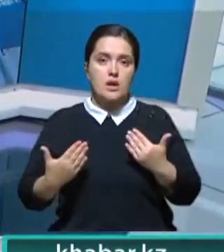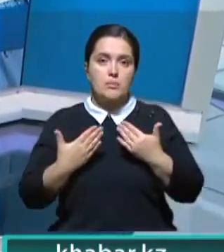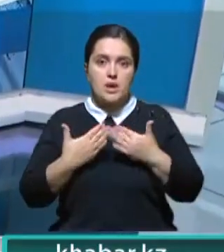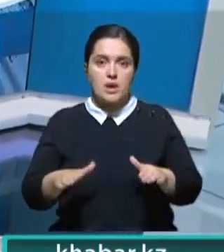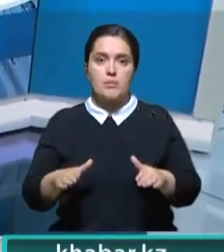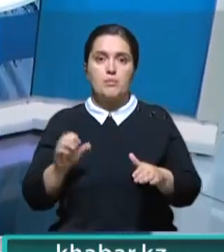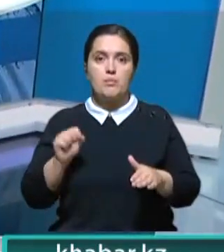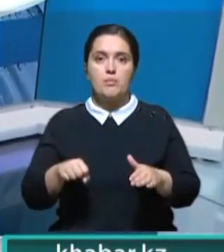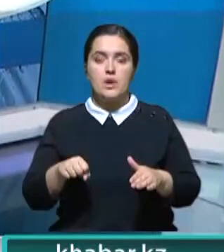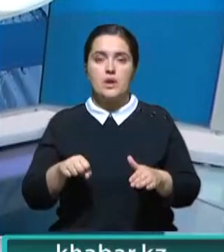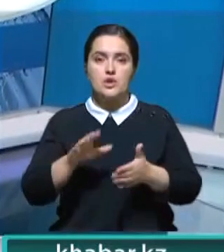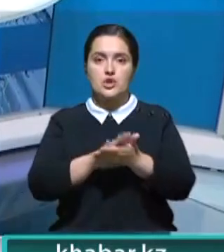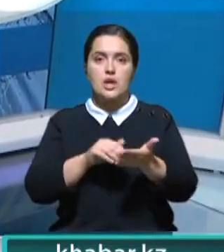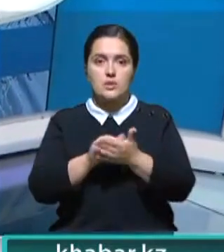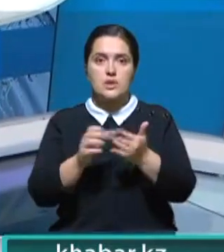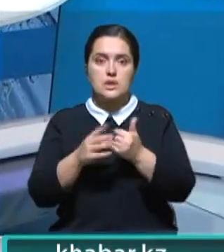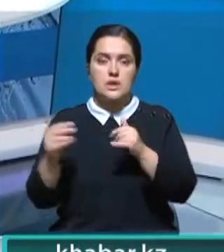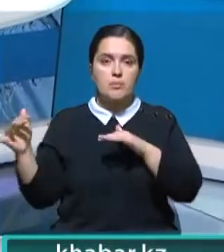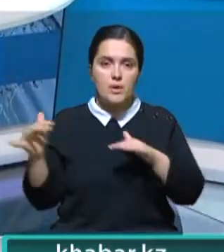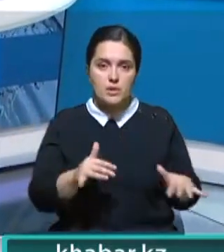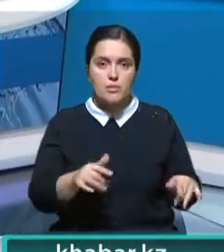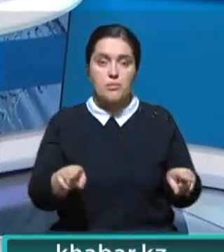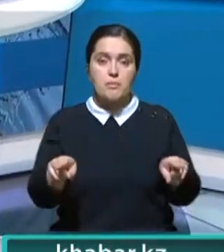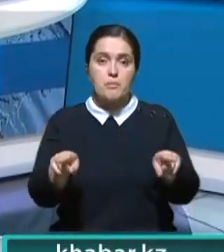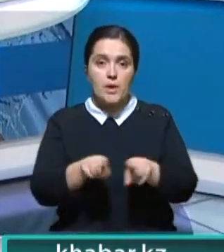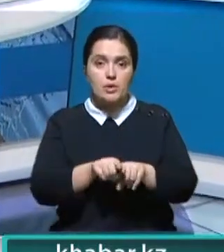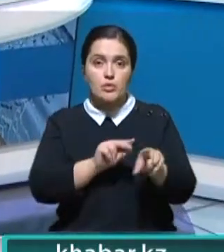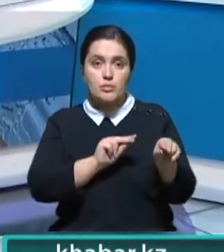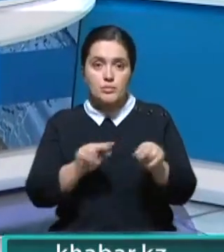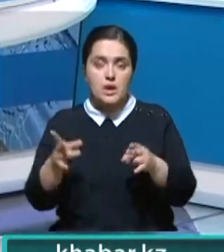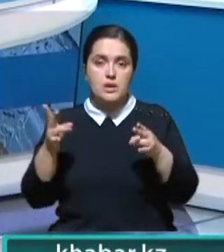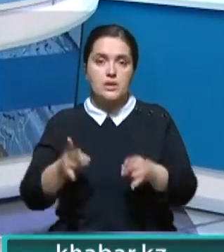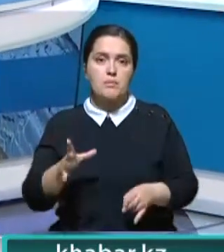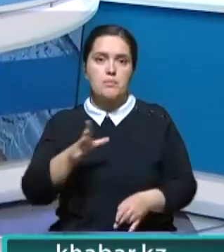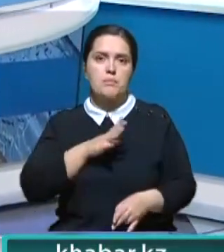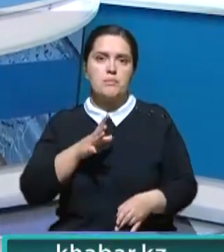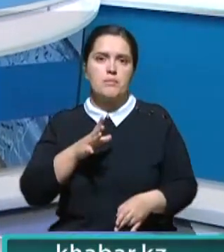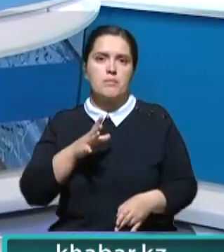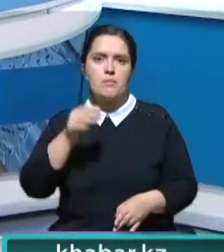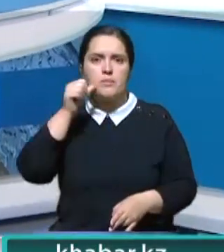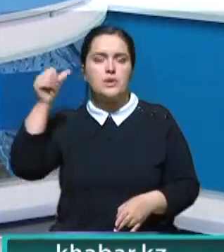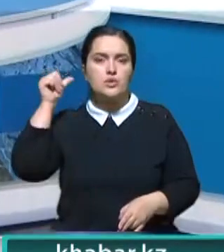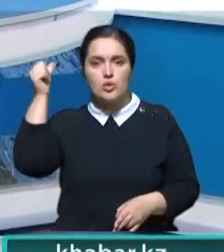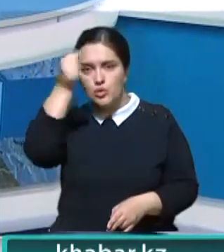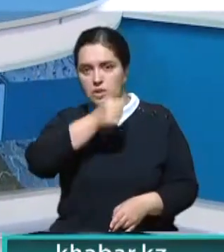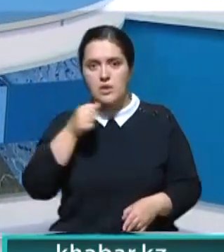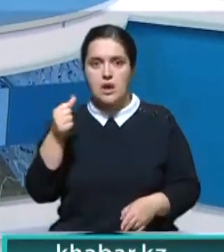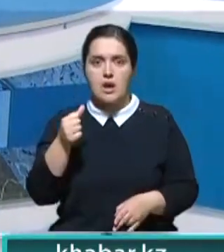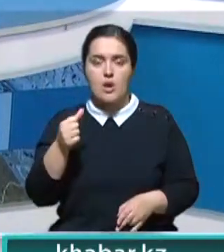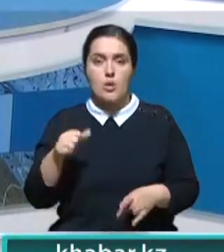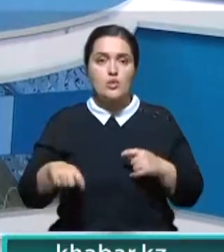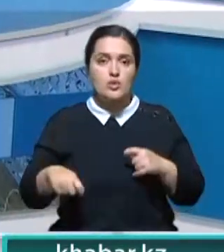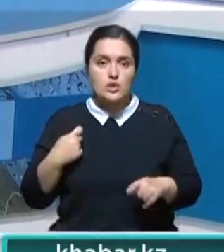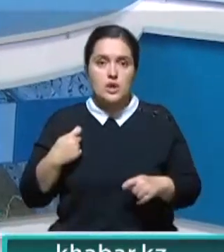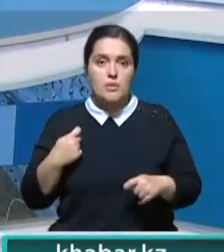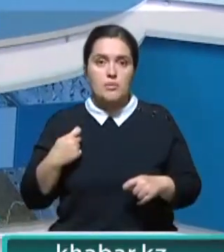прорыва может сформироваться разрушительный селевой поток. Подобное стихийное бедствие, как это уже бывало в предыдущие годы, способно причинить серьезный